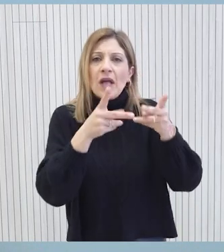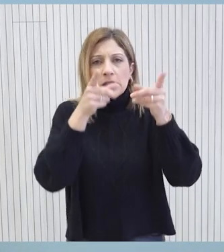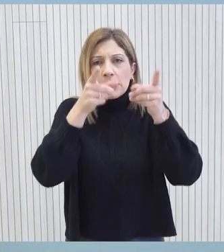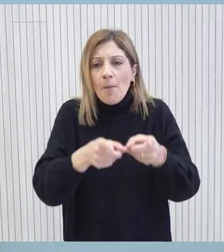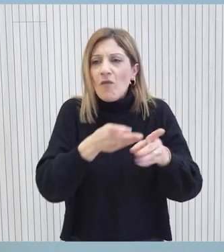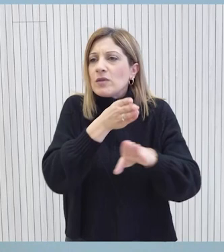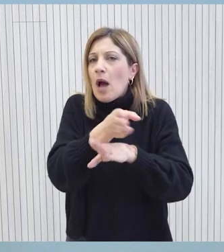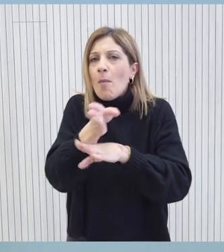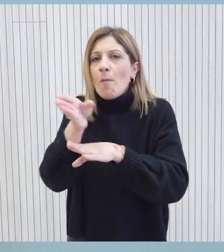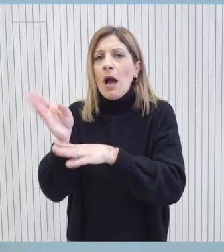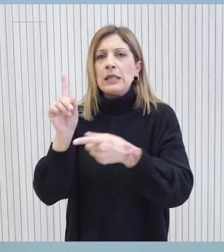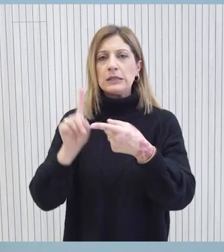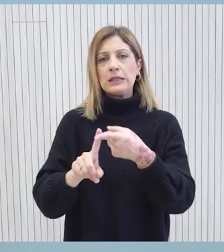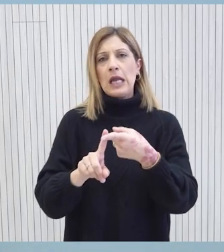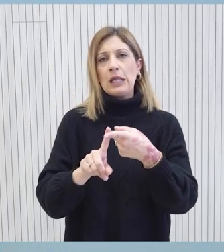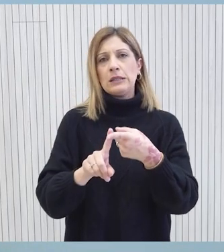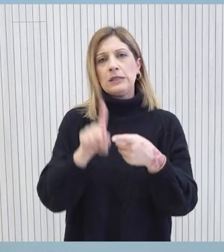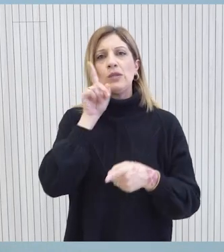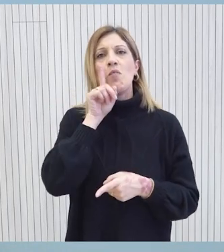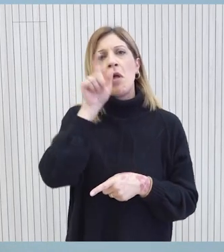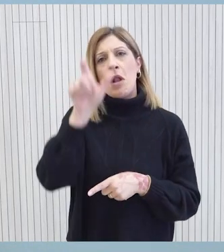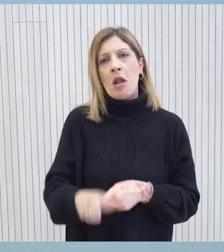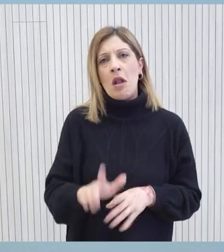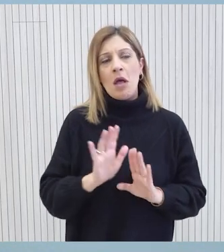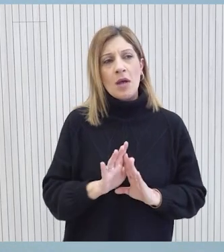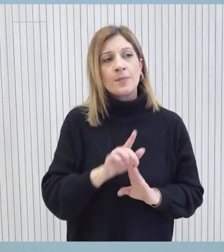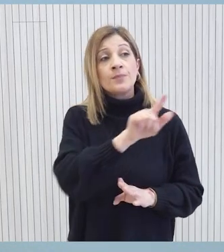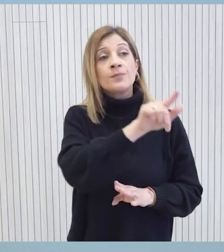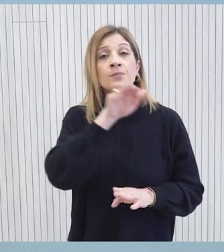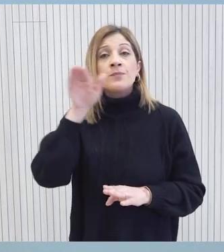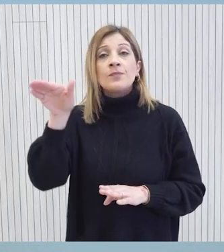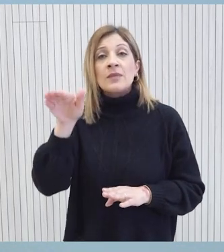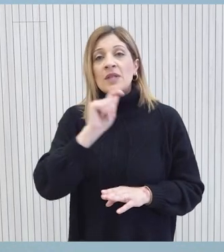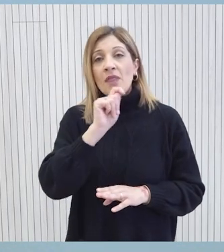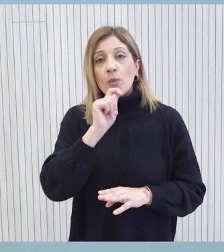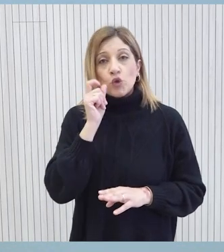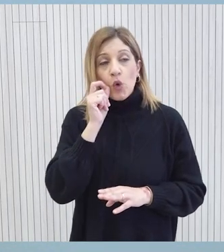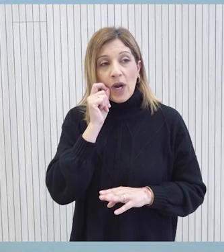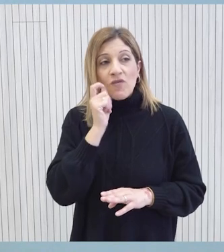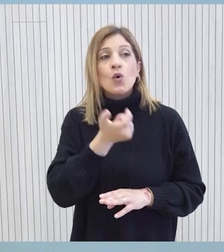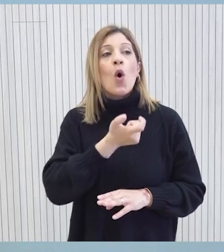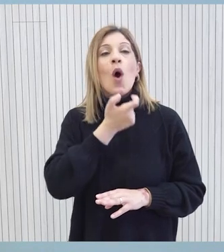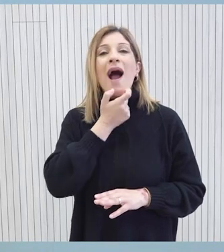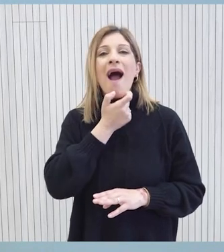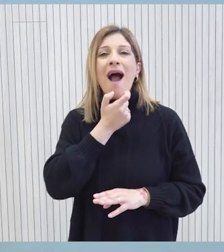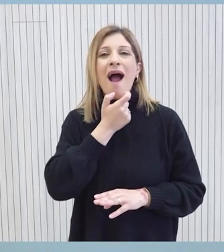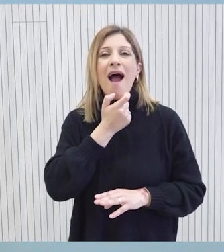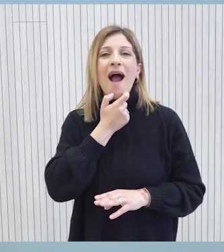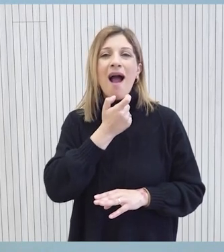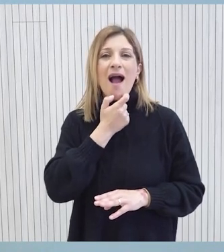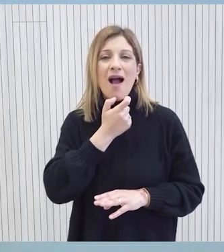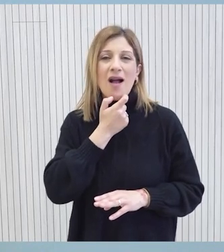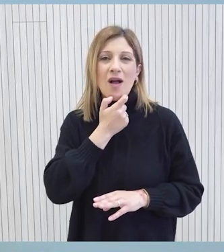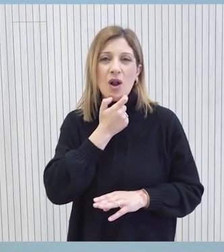στο αυτό το πλαίσιο οι επαφές που ήδη πραγματοποιήσετε στις προηγούμενες μέρες. Κύριε Πρόσωπε, ο Βρετανός, είπατος ομοστής,